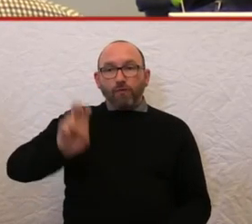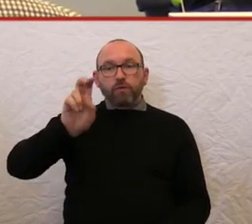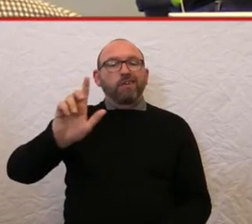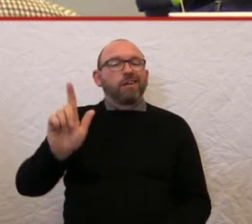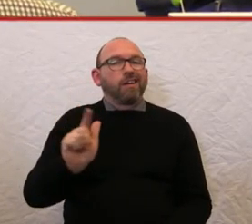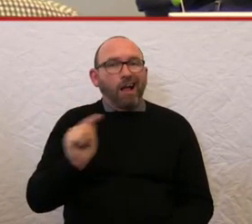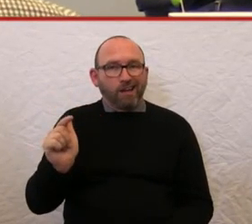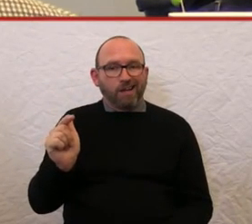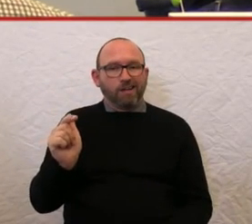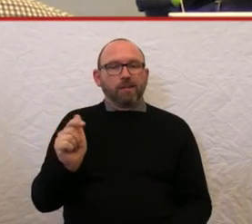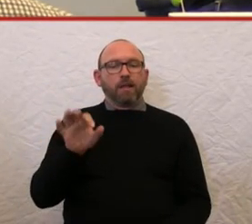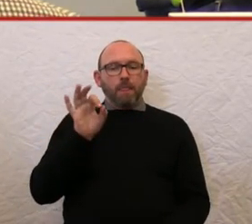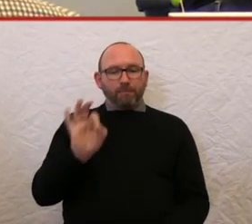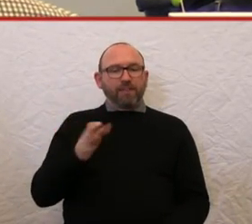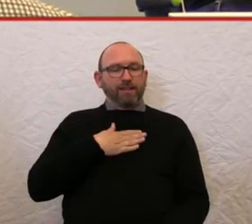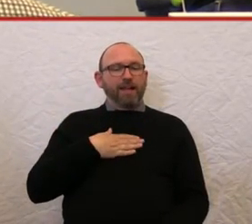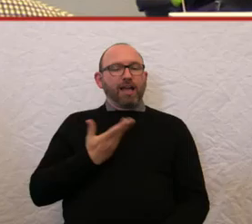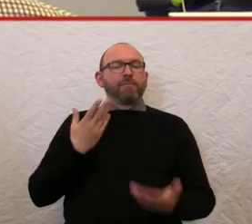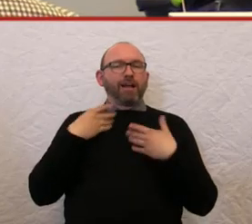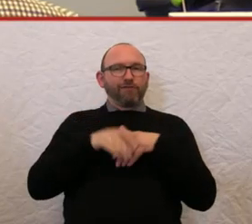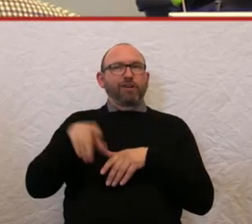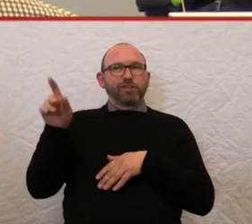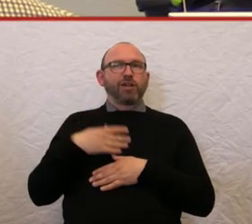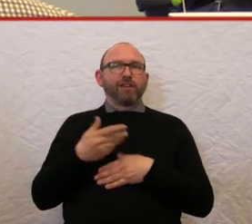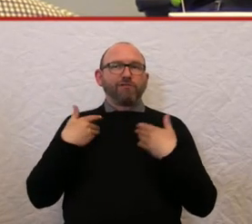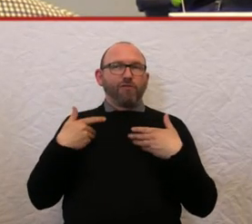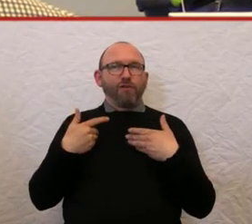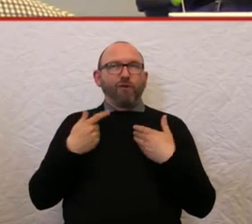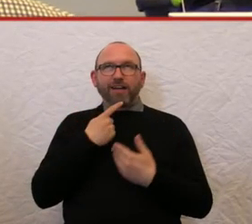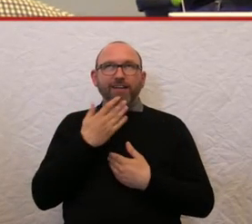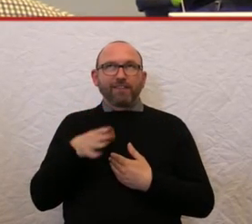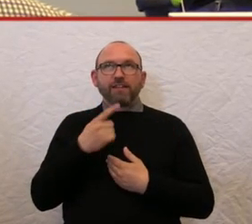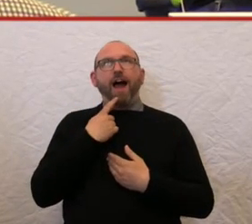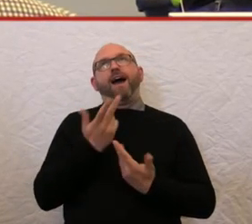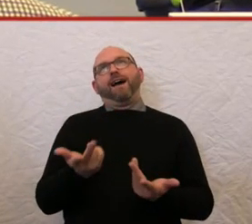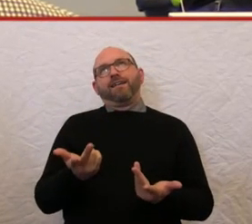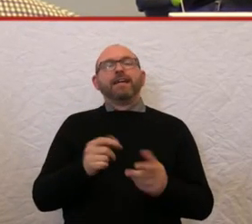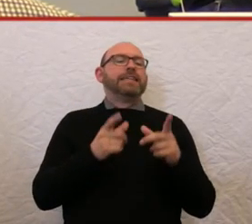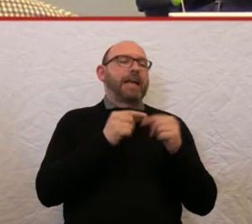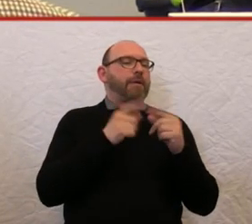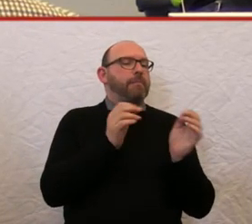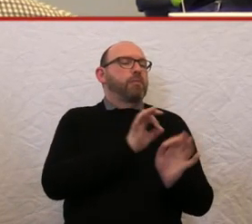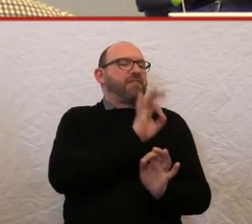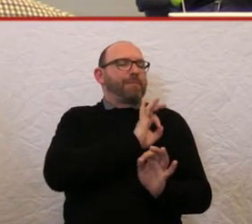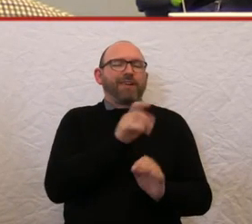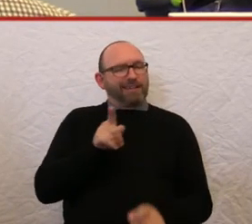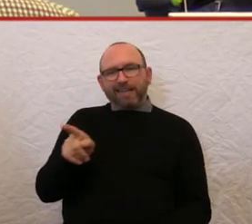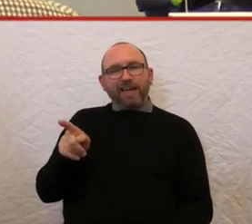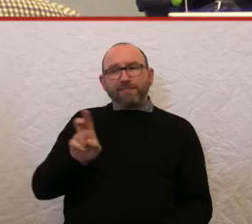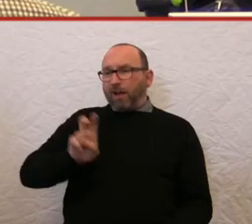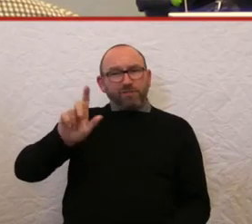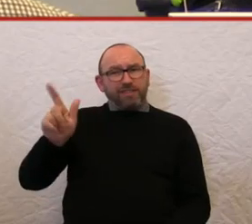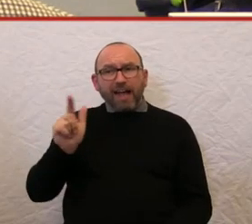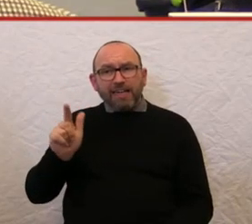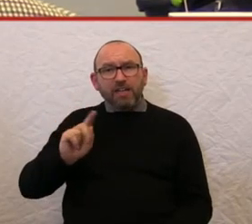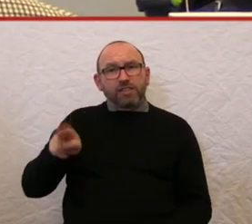gab. Und mein Freund freute sich schon, dass er dann meinte, naja, zum Glück, endlich sehen wir mal, wie die Japaner das machen, wenn es keinen Aufzug